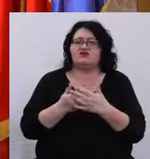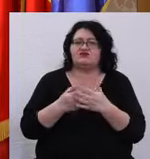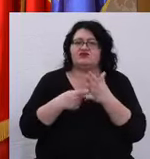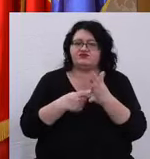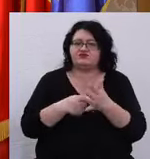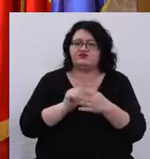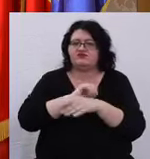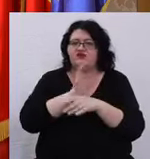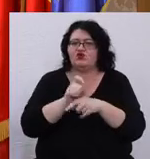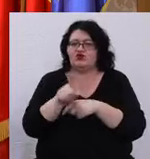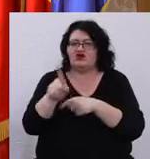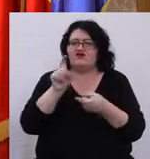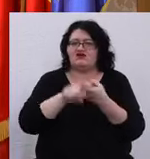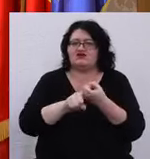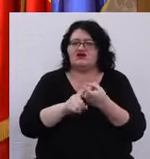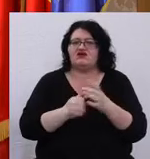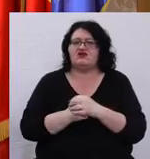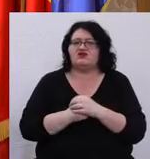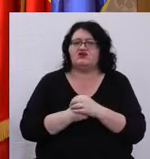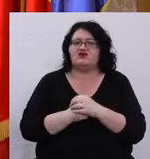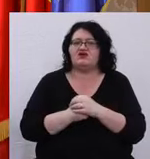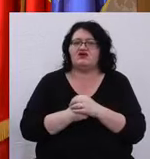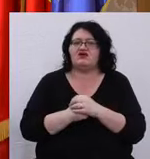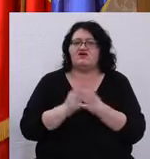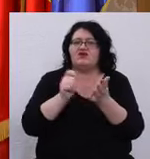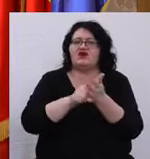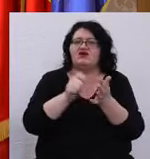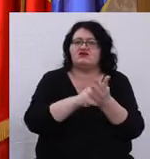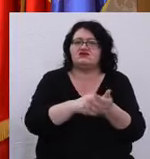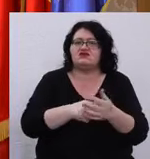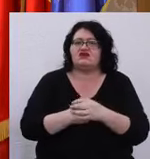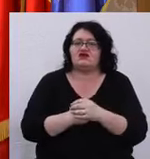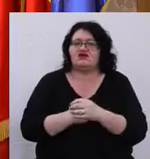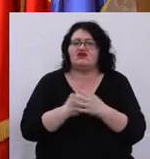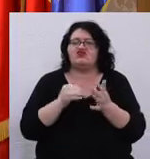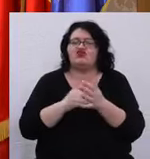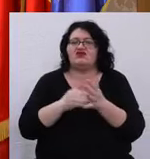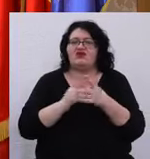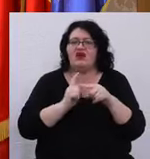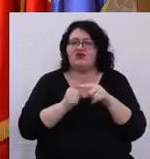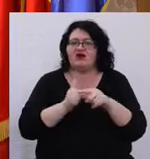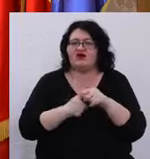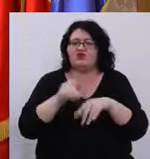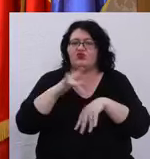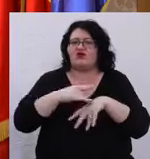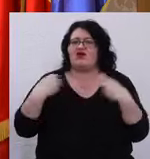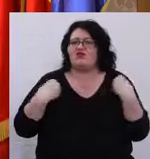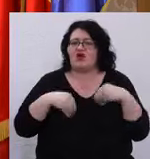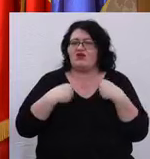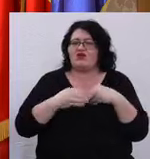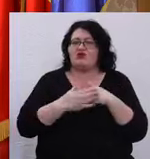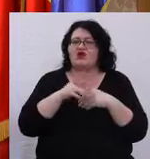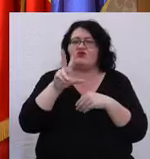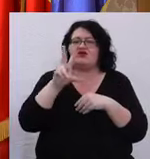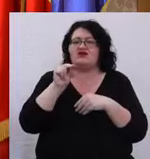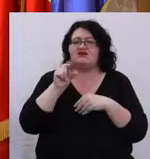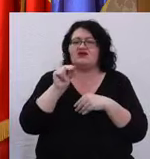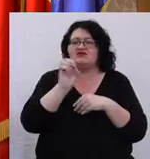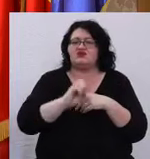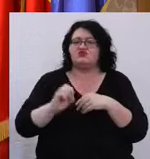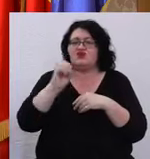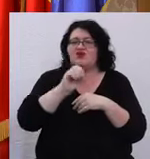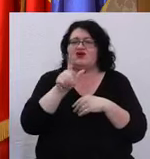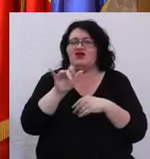acestei pandemii. Vom achiziționa apărătura și echipamente medicale în valoare de aproape 30 de milioane